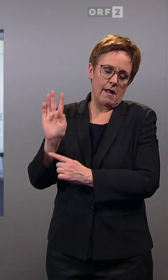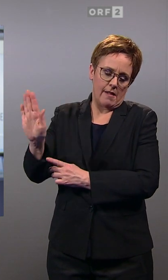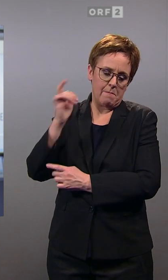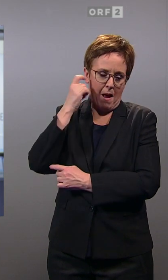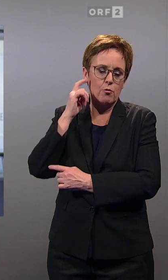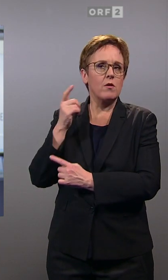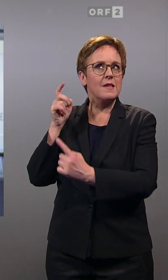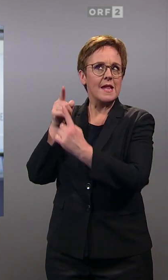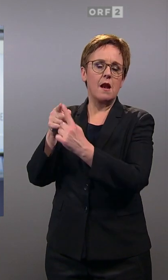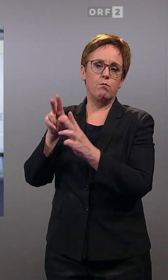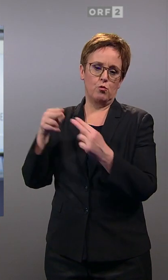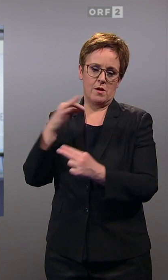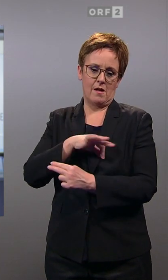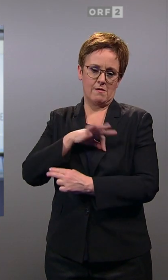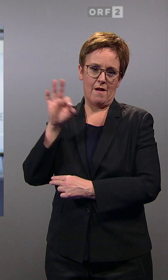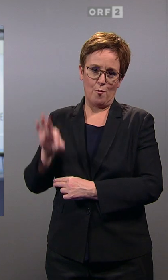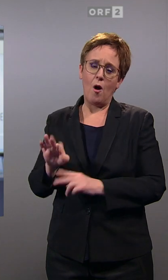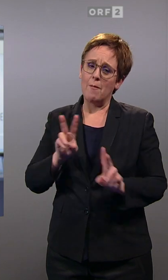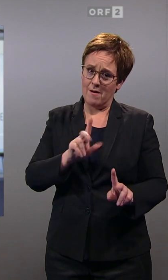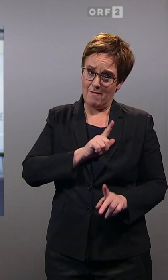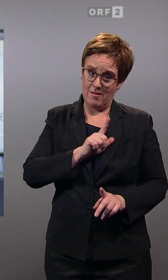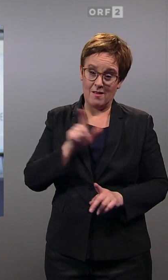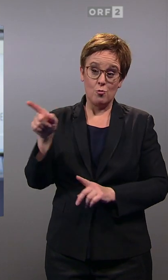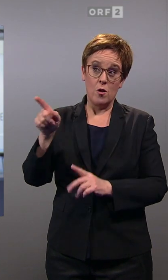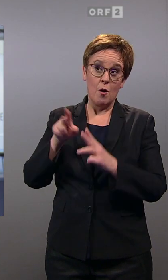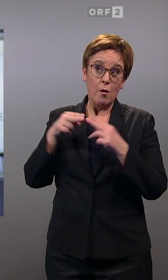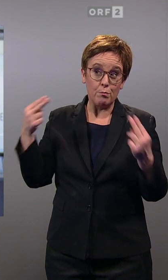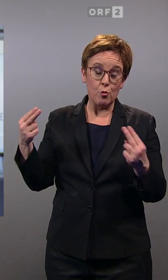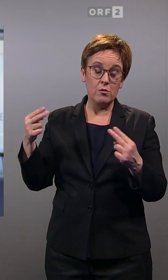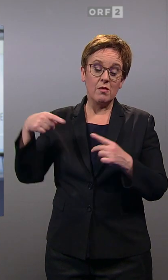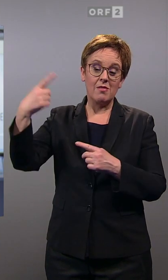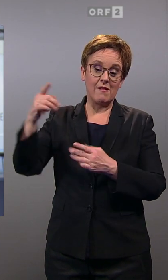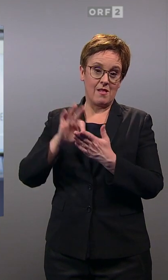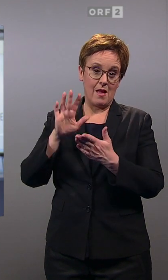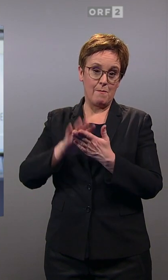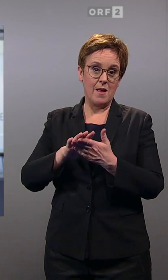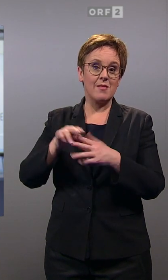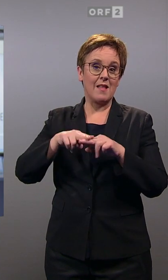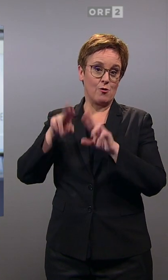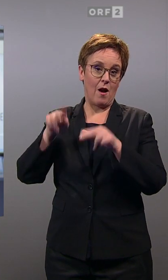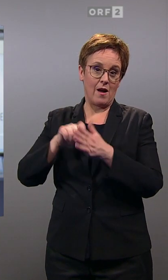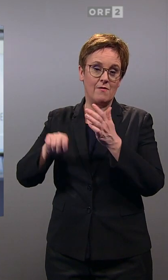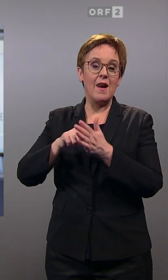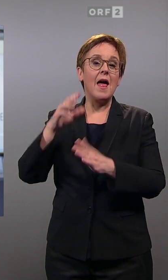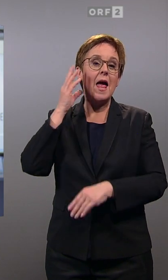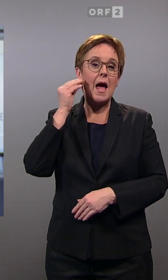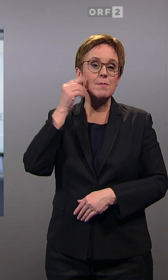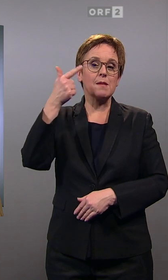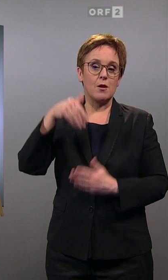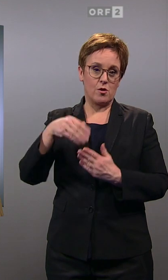Kickl. Aber da muss man schon sagen, die nächste reguläre Wahl im Bund, das ist die Nationalratswahl und die ist im Herbst 2024.